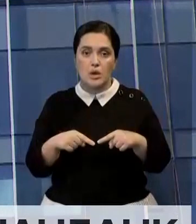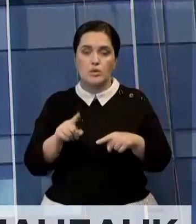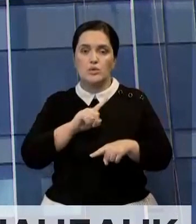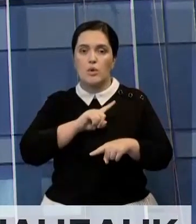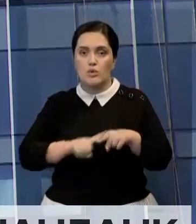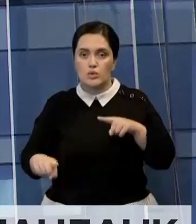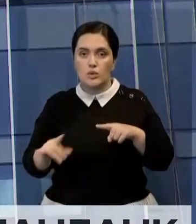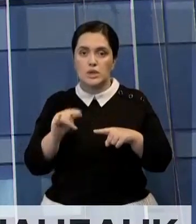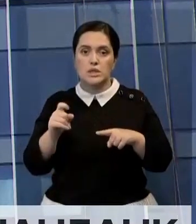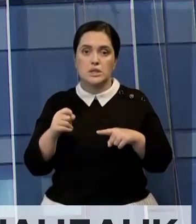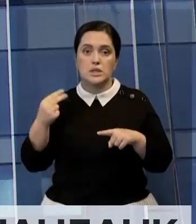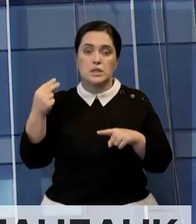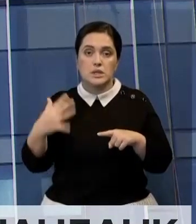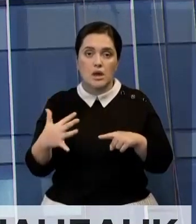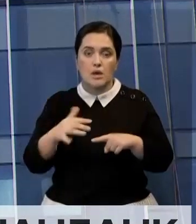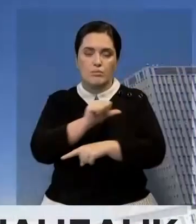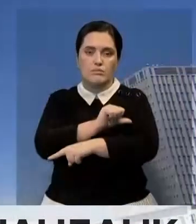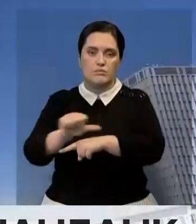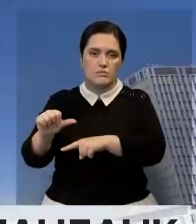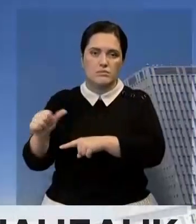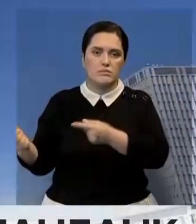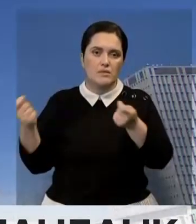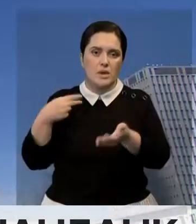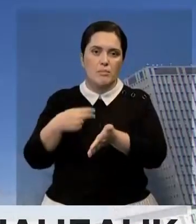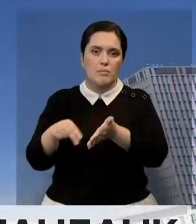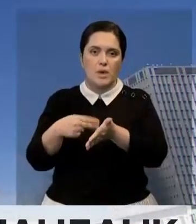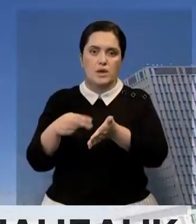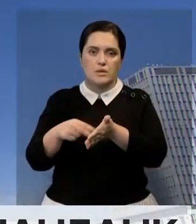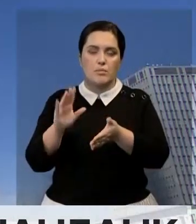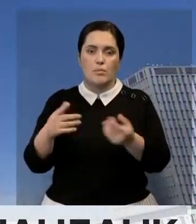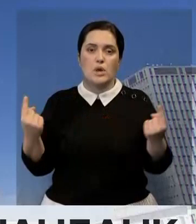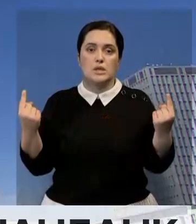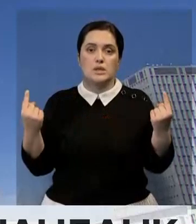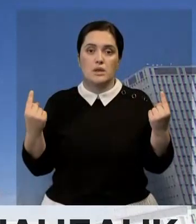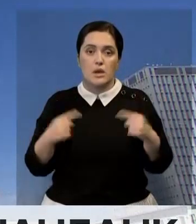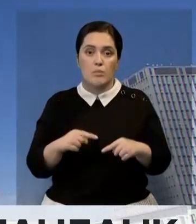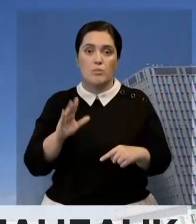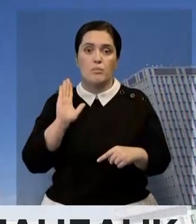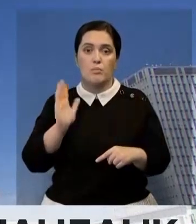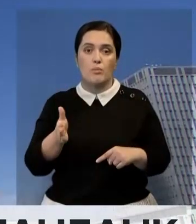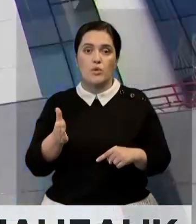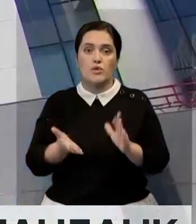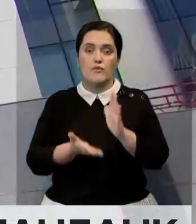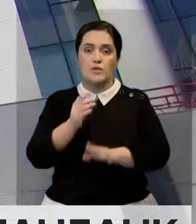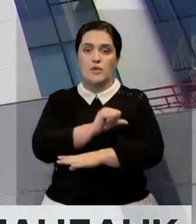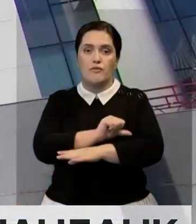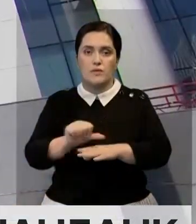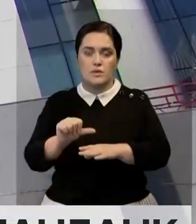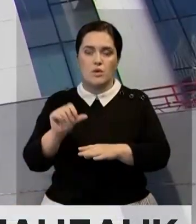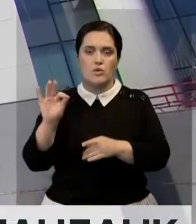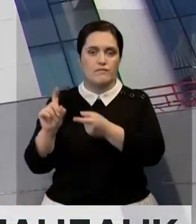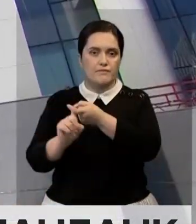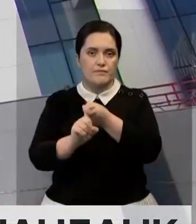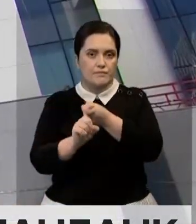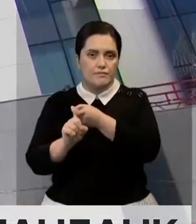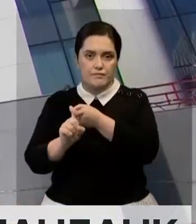непродовольственная инфляция также ускорилась из-за подорожания импортных товаров. Значительное инфляционное давление будет сохраняться на